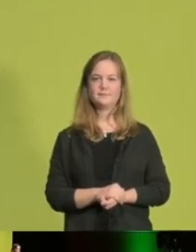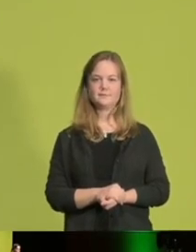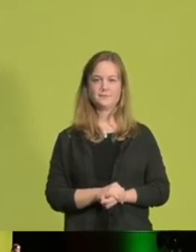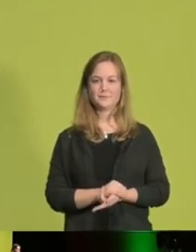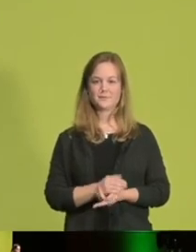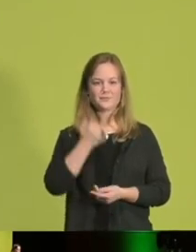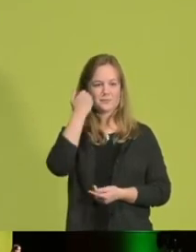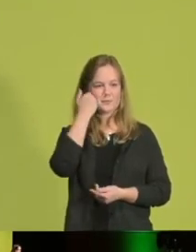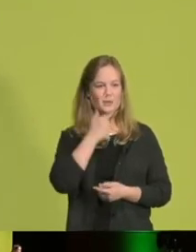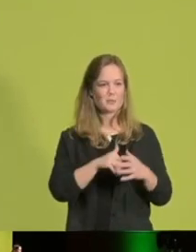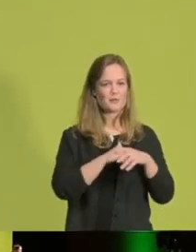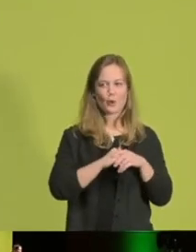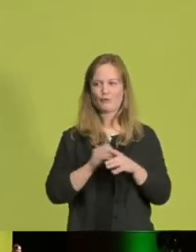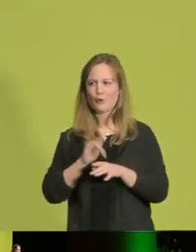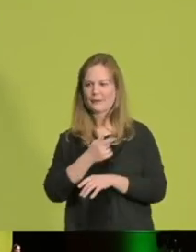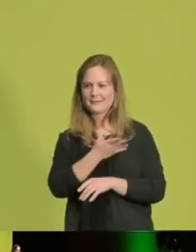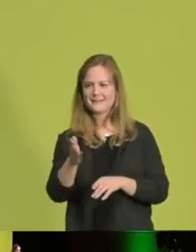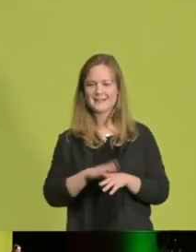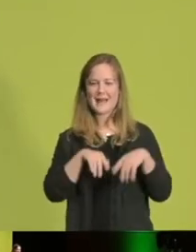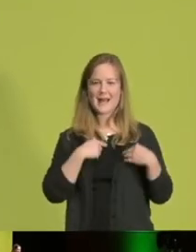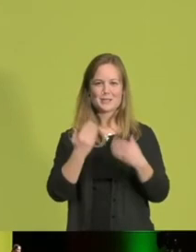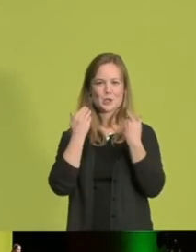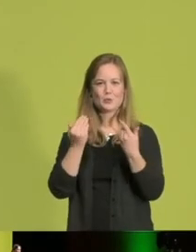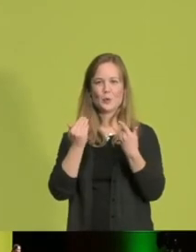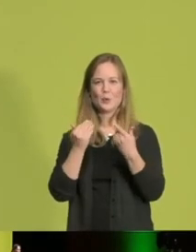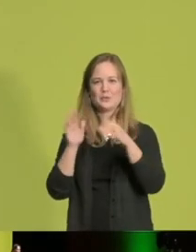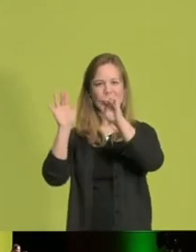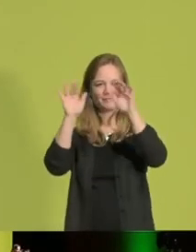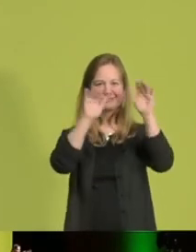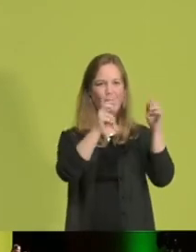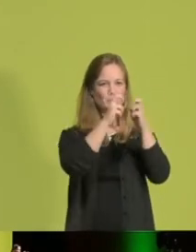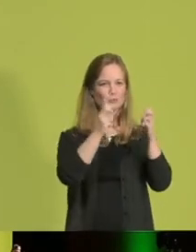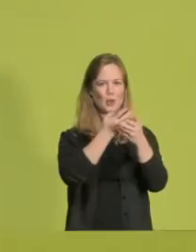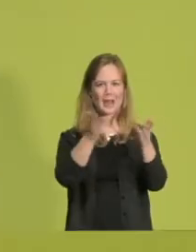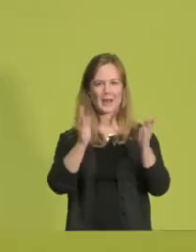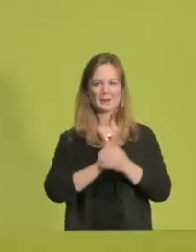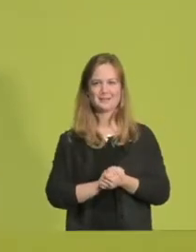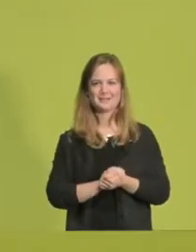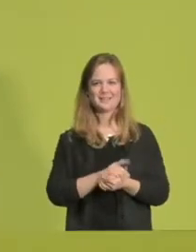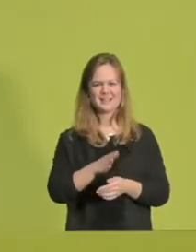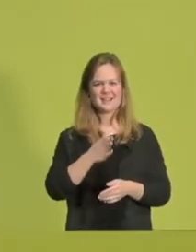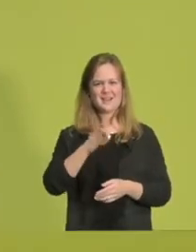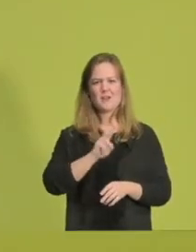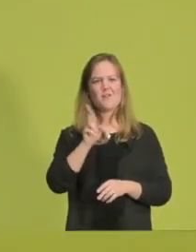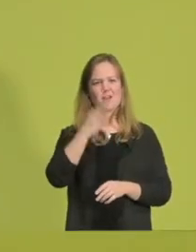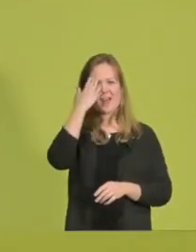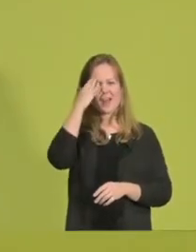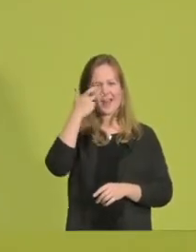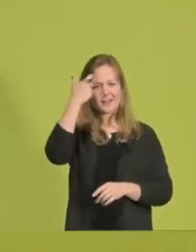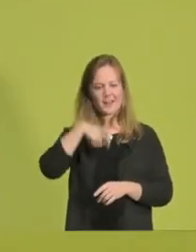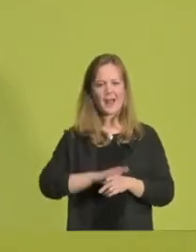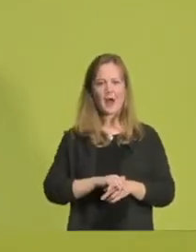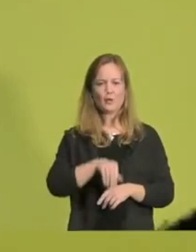Ja, Freundinnen und Freunde, erstmal ein herzlicher Gruß auf digitalem Wege. Alle, die mich kennen, wissen, dass ich sehr gerne Parteitage mag, die persönlichen Begegnungen, die